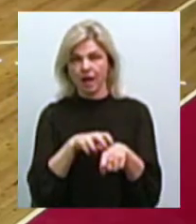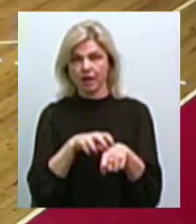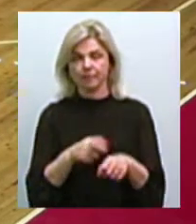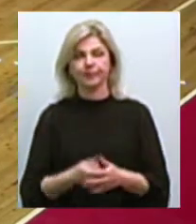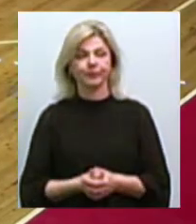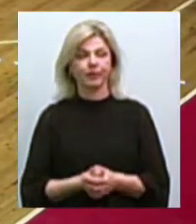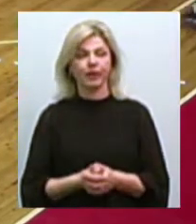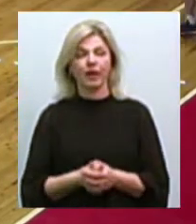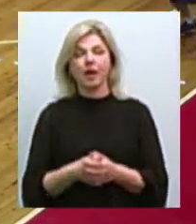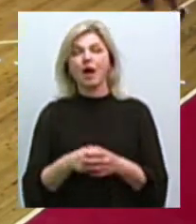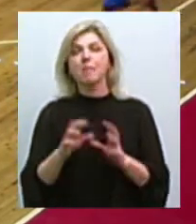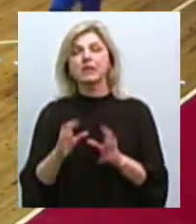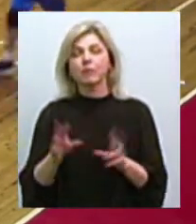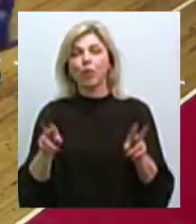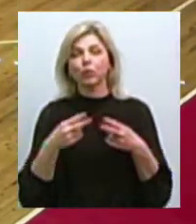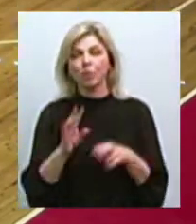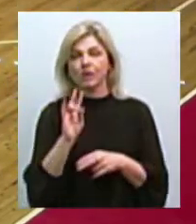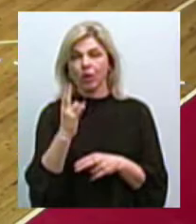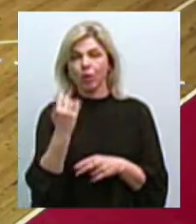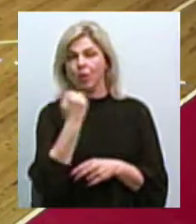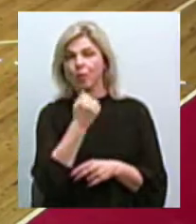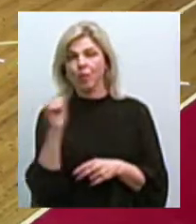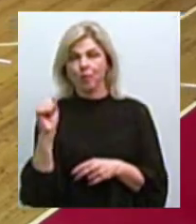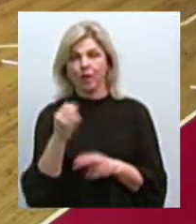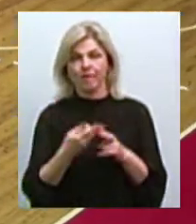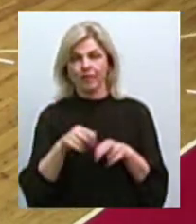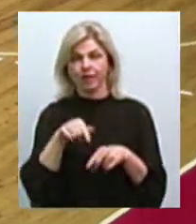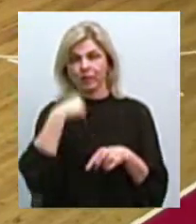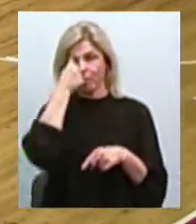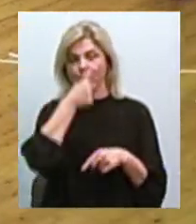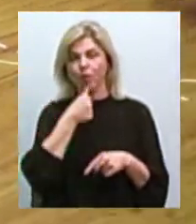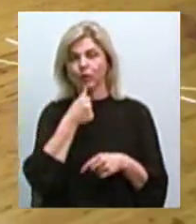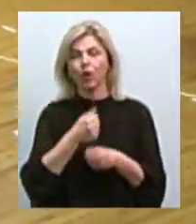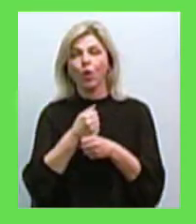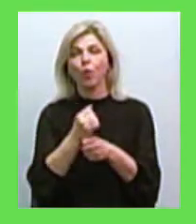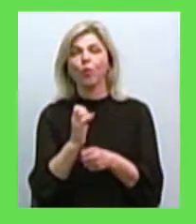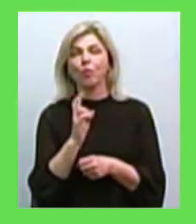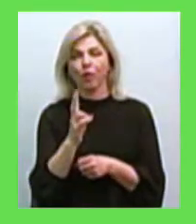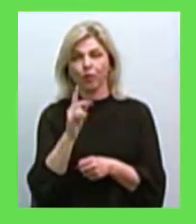Муніципальний баскетбольний клуб «Миколаїв» переміг у цьогорічному розіграші Кубка України.